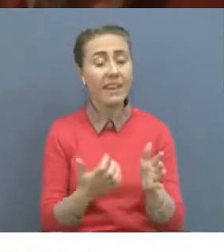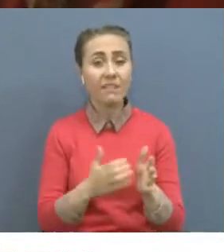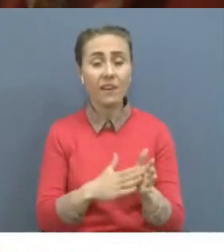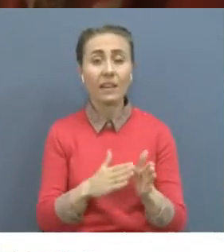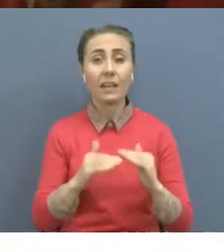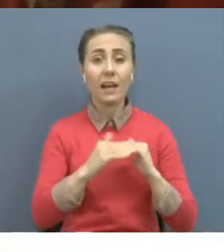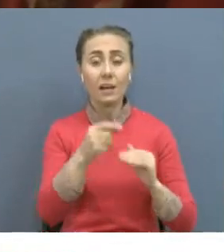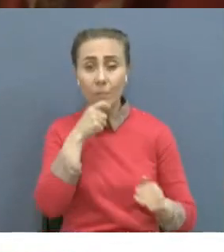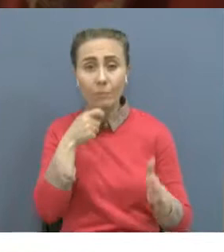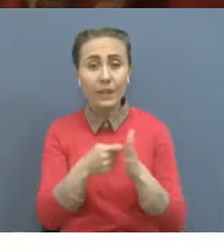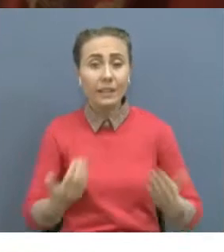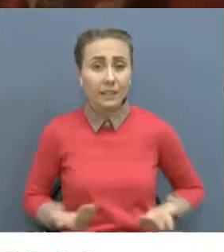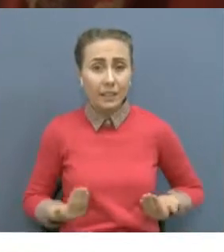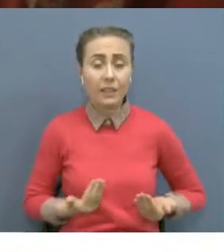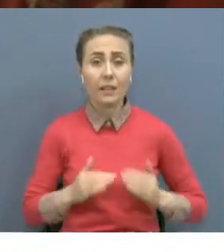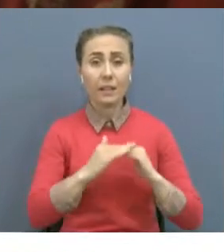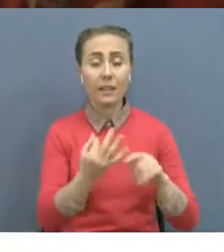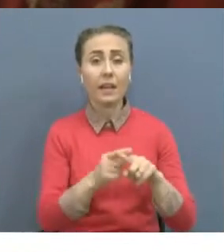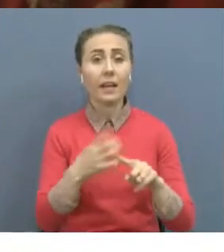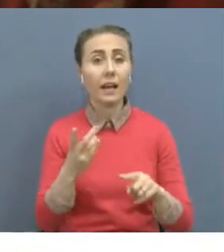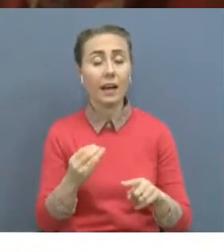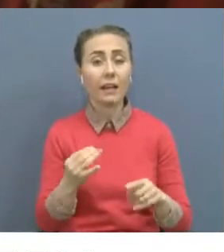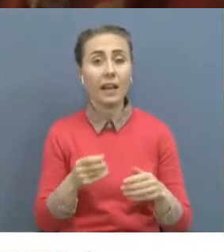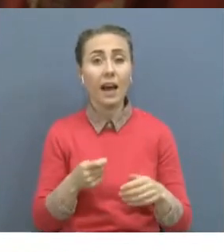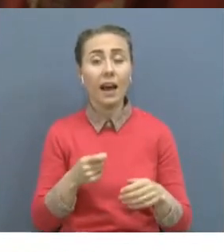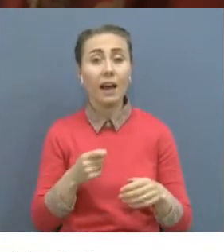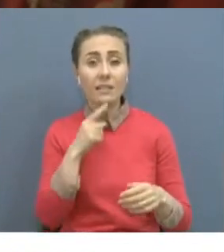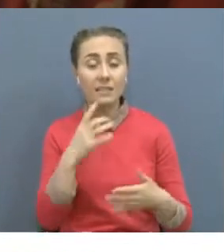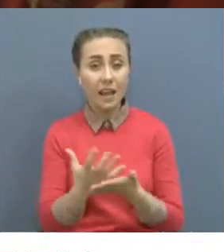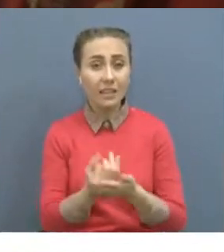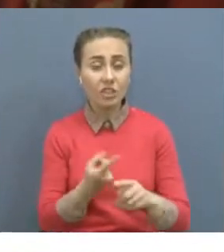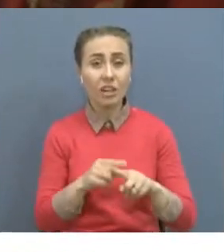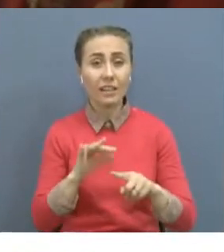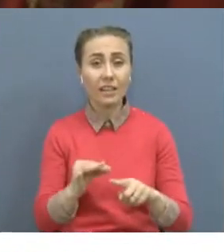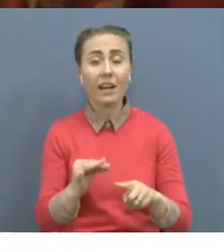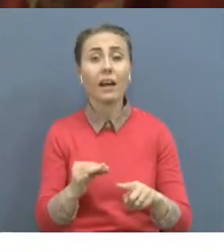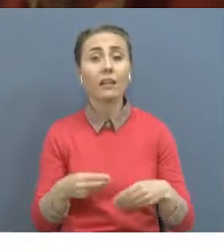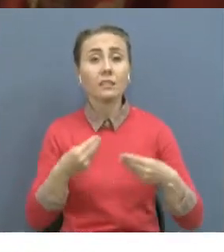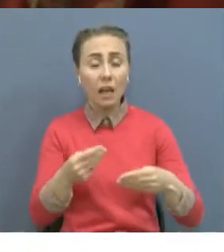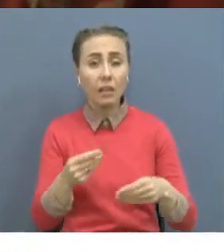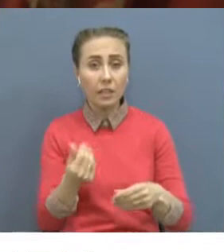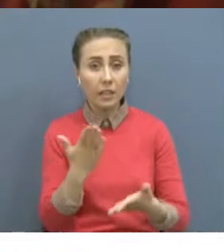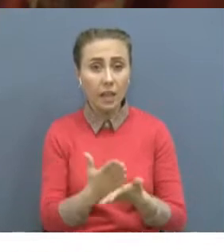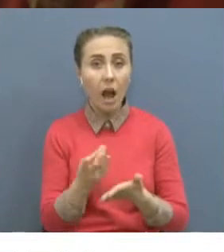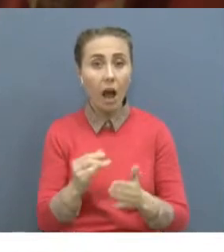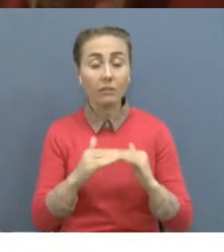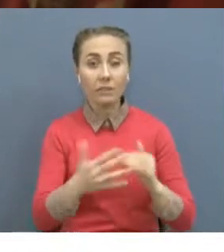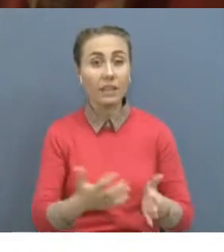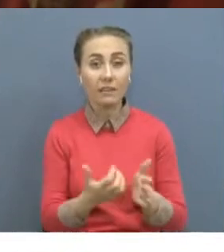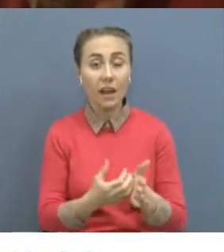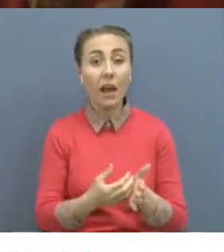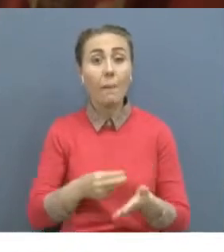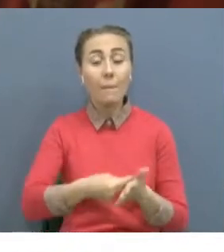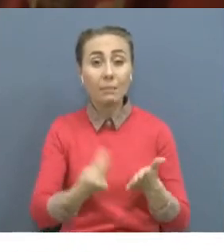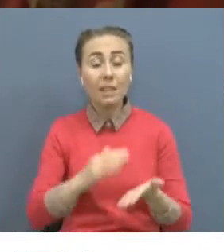6 миллион гектар аумақ қажет. Біздің басқарманың ұсынысымен жергілікті әкіміктері шару ағы жалқтарының меншегіндегі 1 миллион гектар аумақта бірлесіп пайдалан